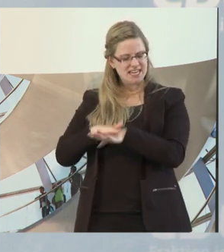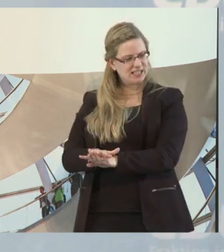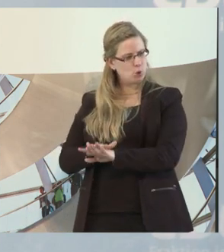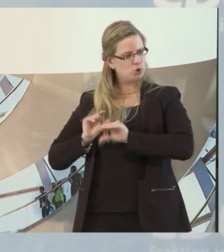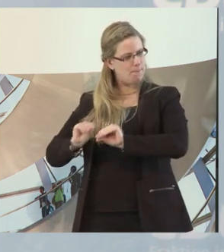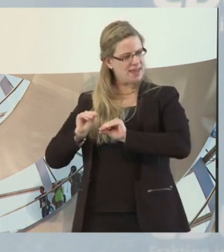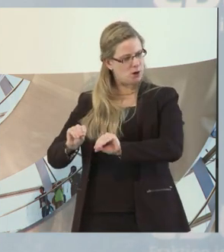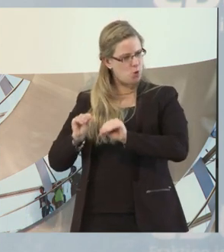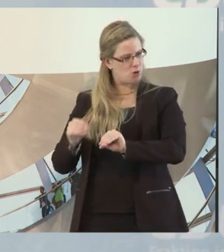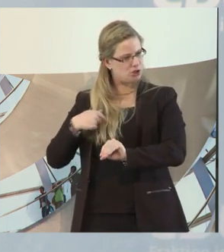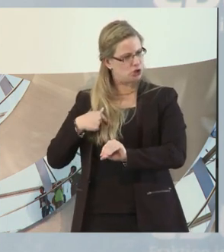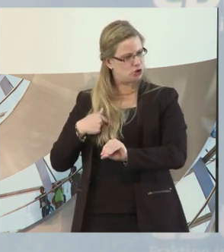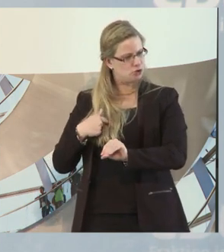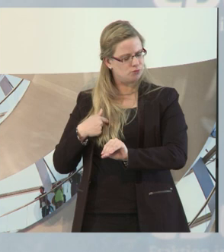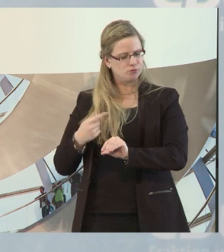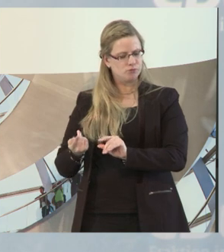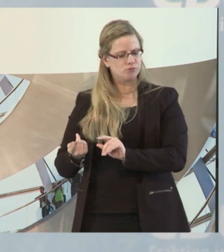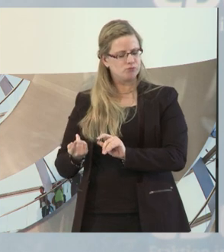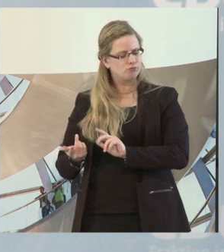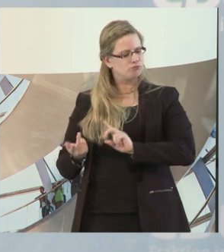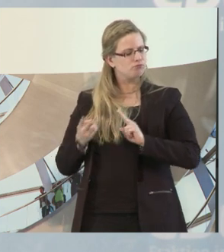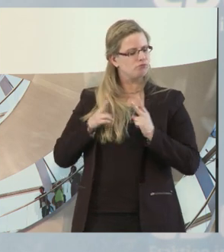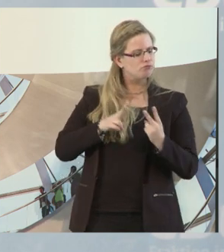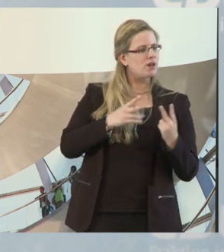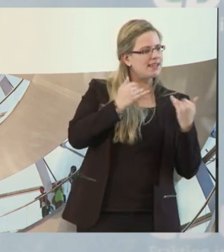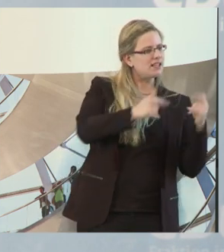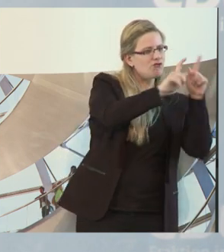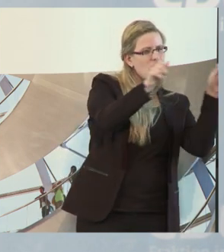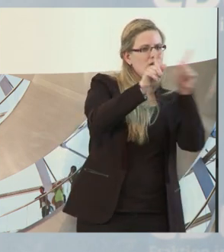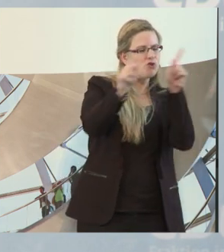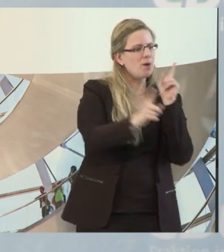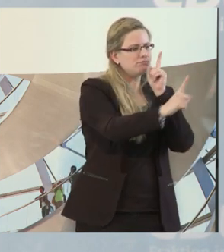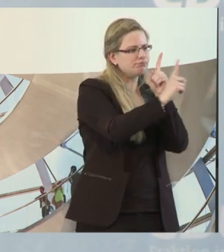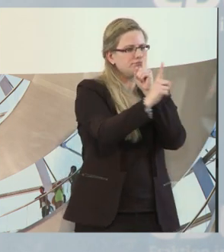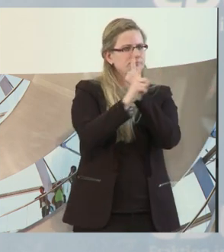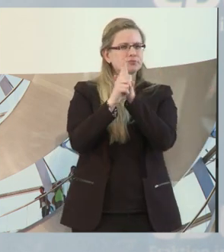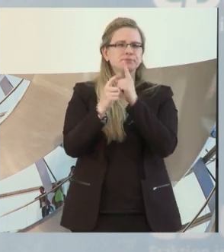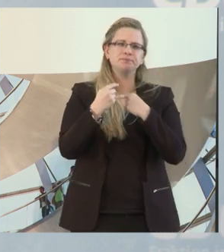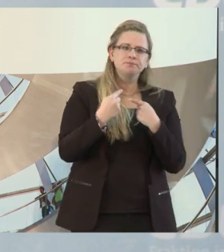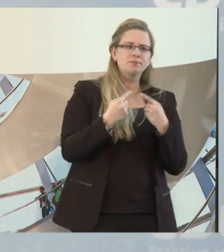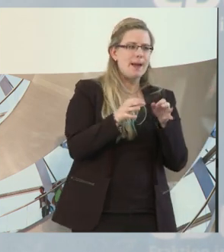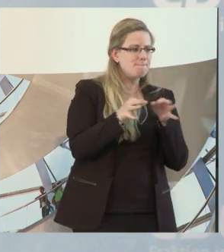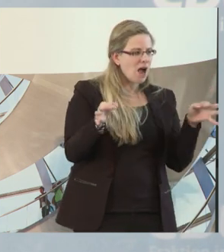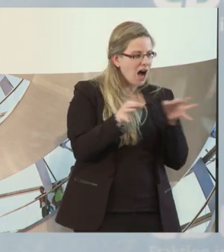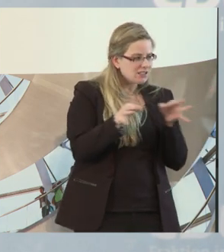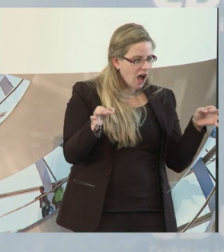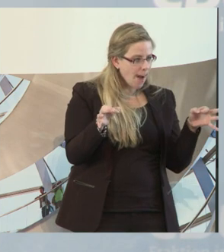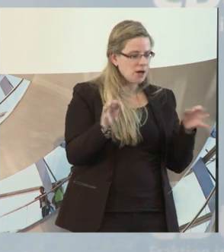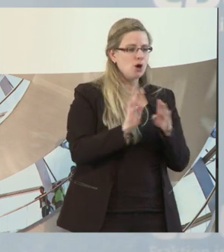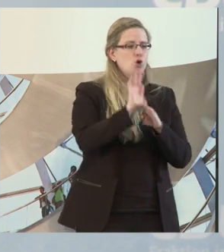Integrationspädagogik und die große Frage war, wie schaffen wir es eigentlich, dass nach Maßnahmen, nach